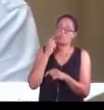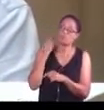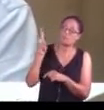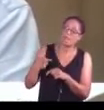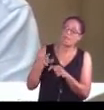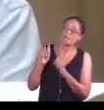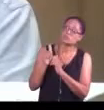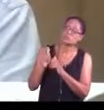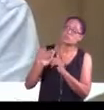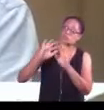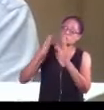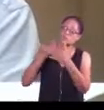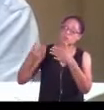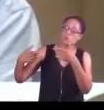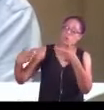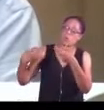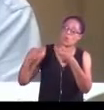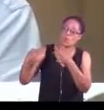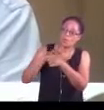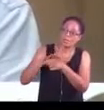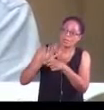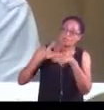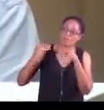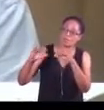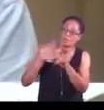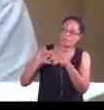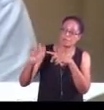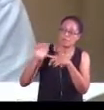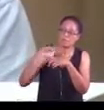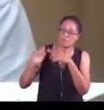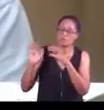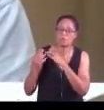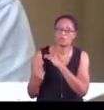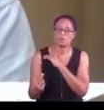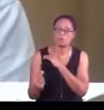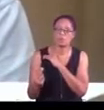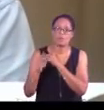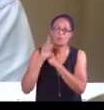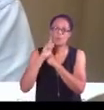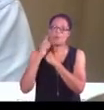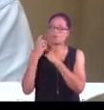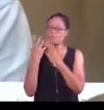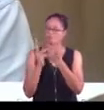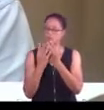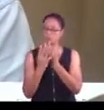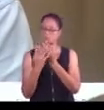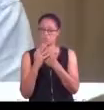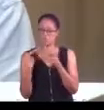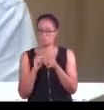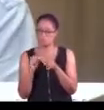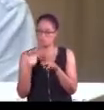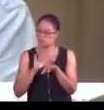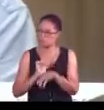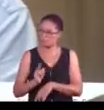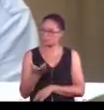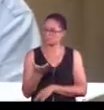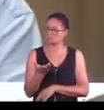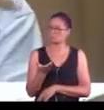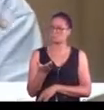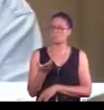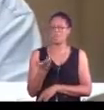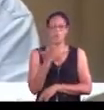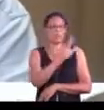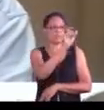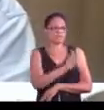engagements-là. Parce que parfois, il y avait des pancelles en friche, non utilisées. Alors qu'il y avait d'autres